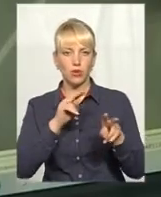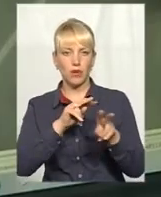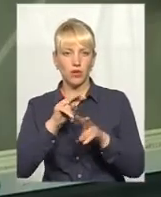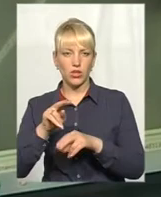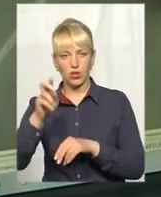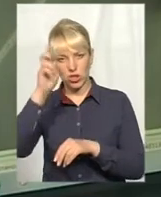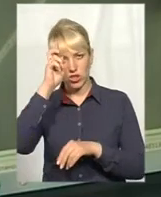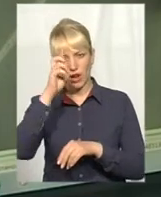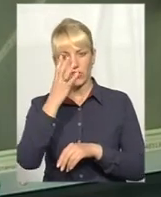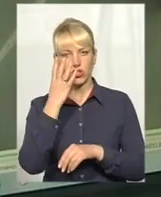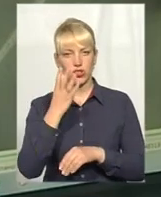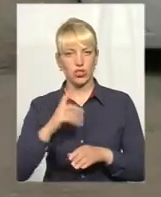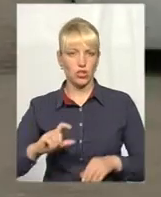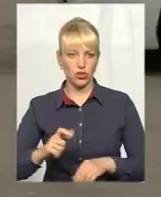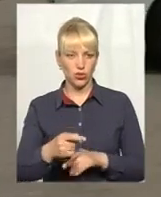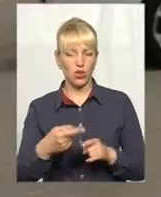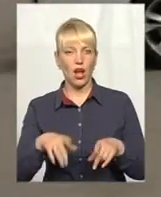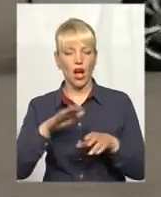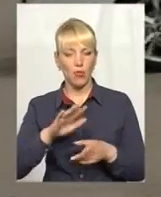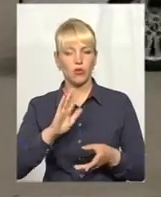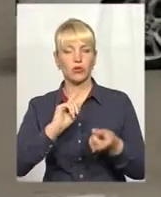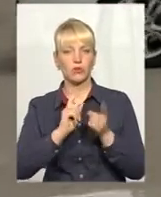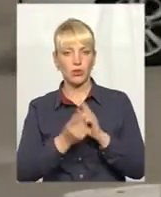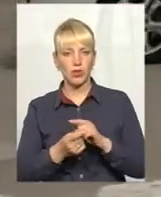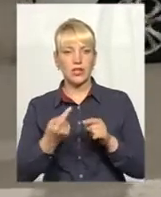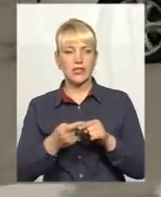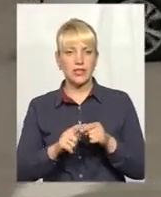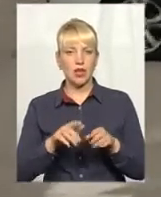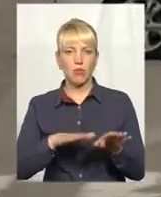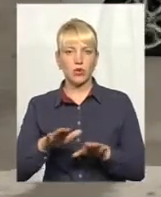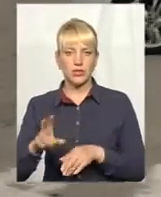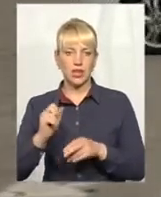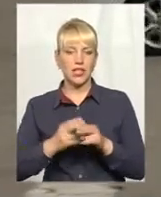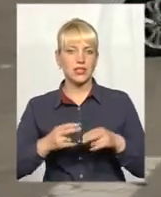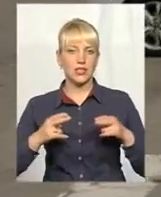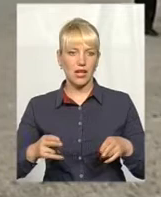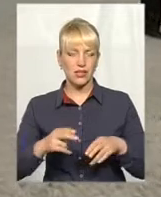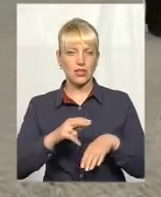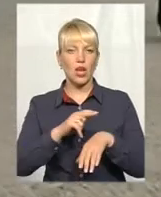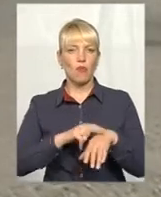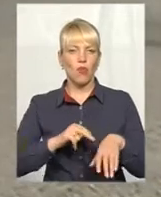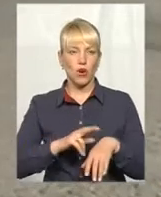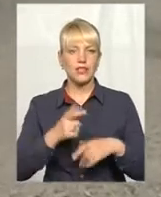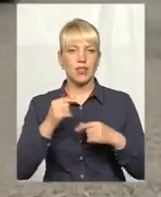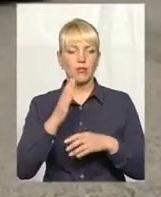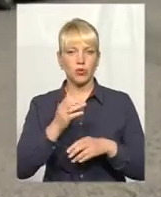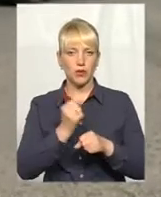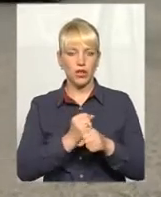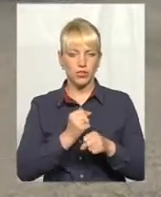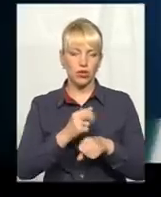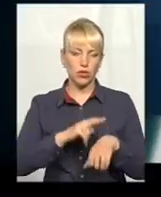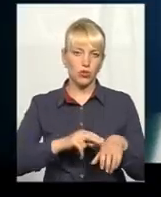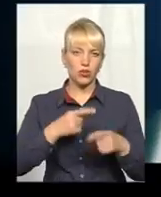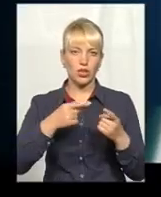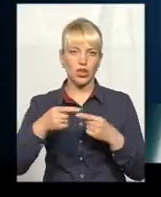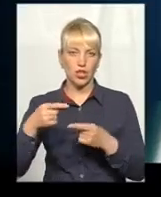державного значення. Згодом такі пости планують перетворити на дорожні станції патрульної поліції, де працюватимуть не лише правоохоронці, а й співробітники інших